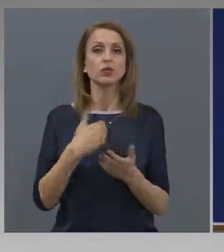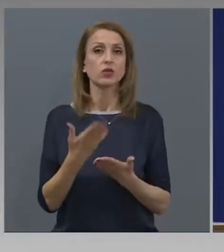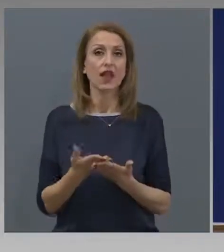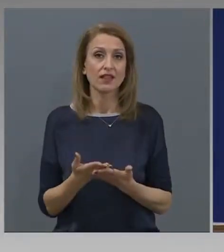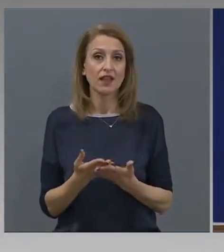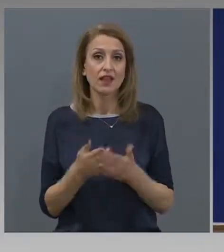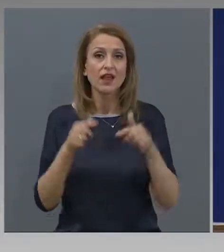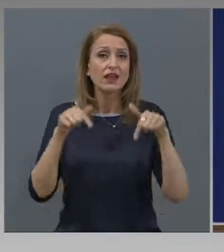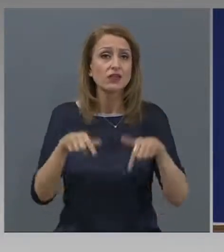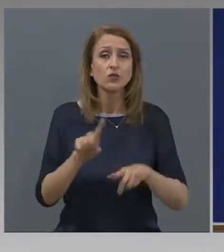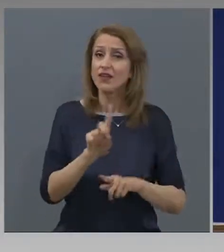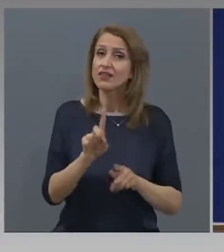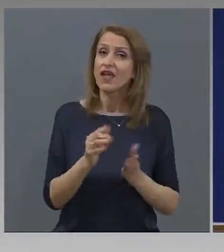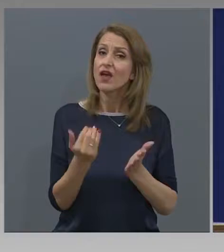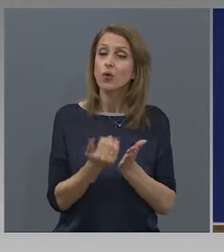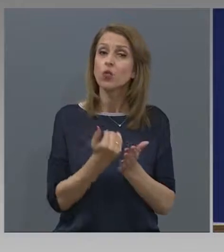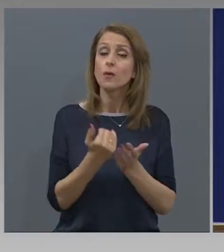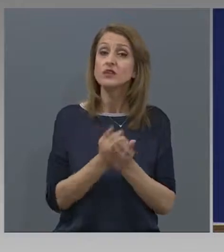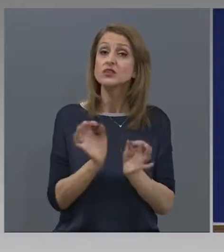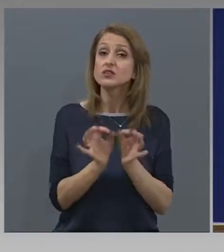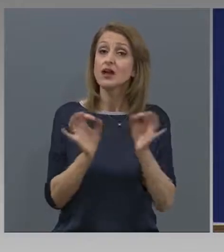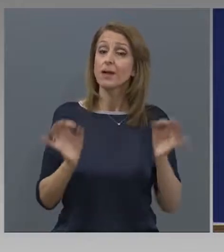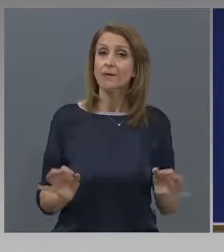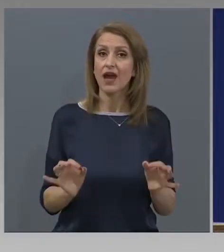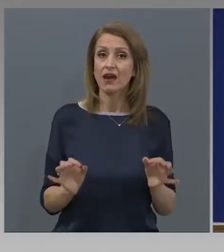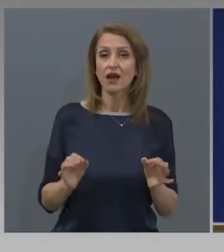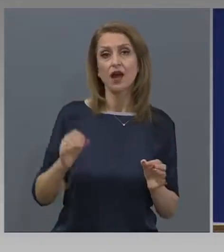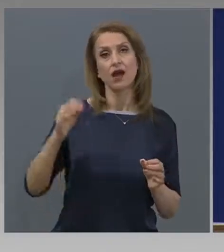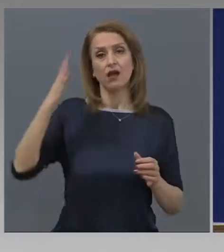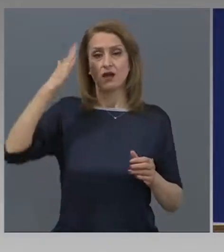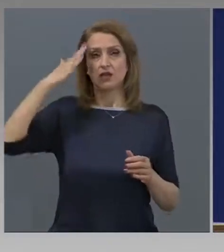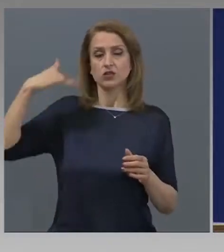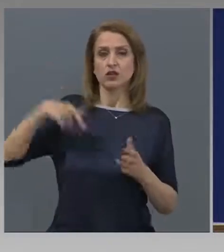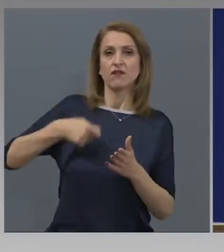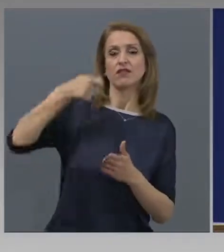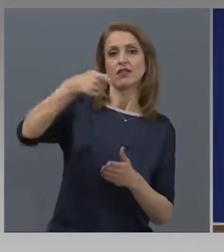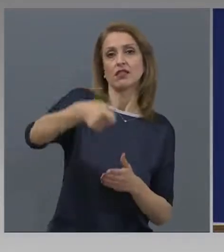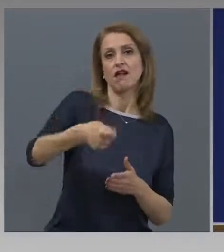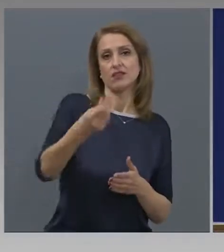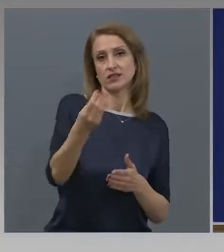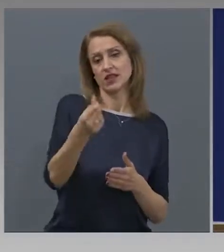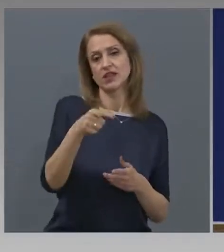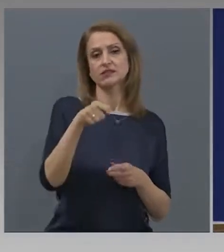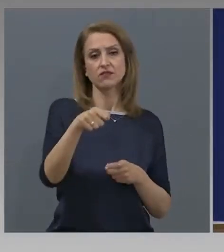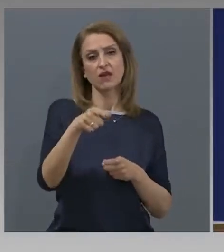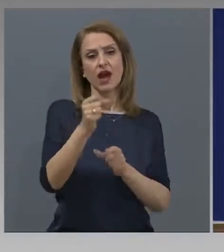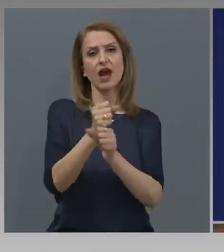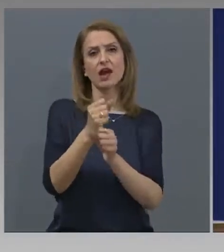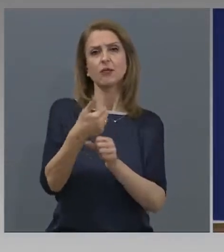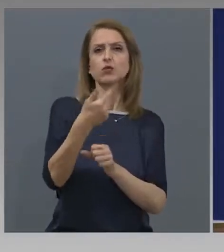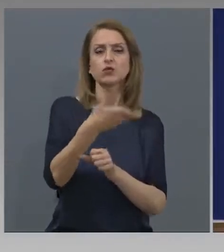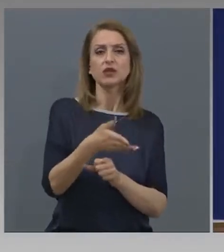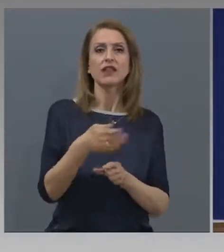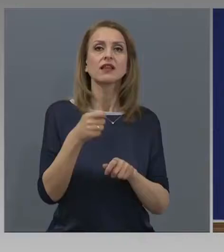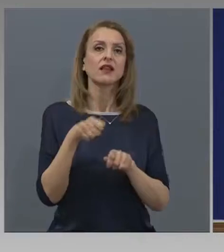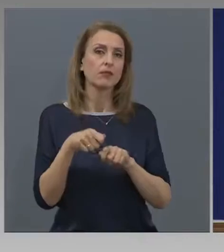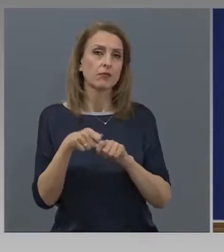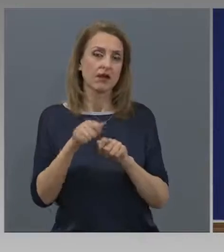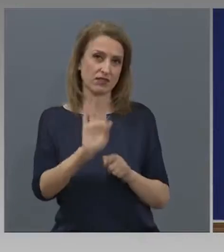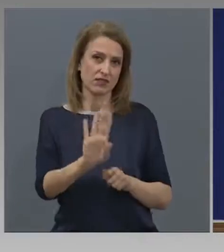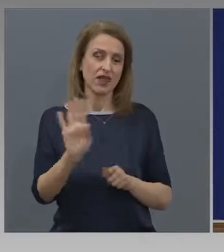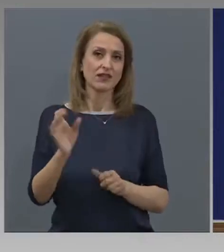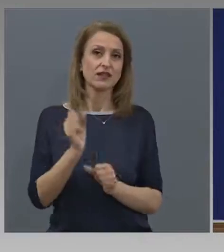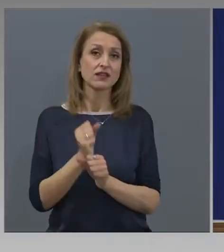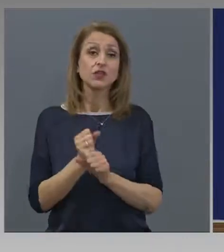економическа мярка, с която работодателите ще получат средства, с които биха могли да извършват своята дейност.